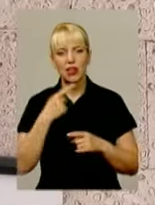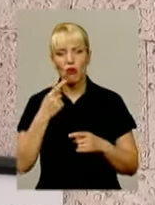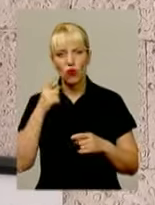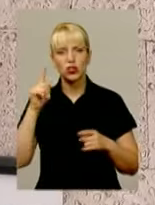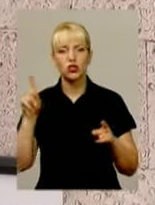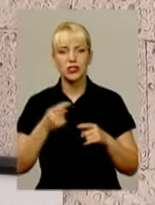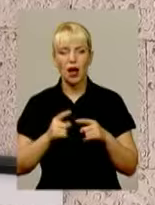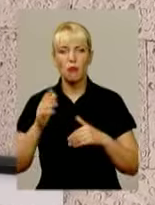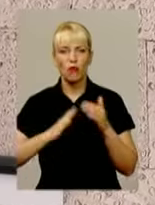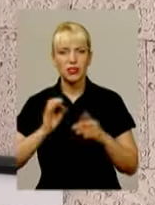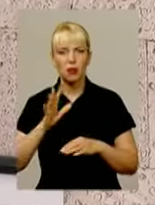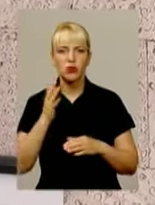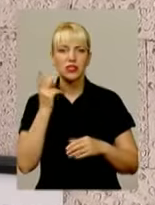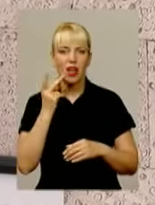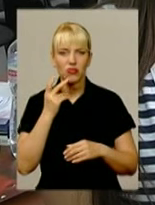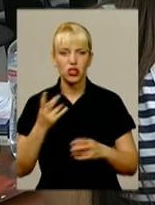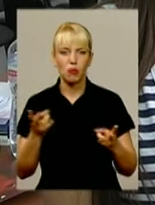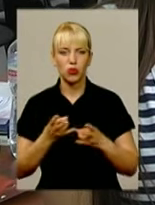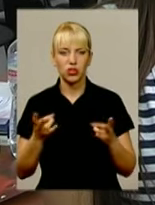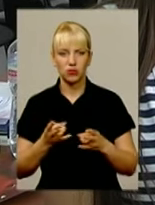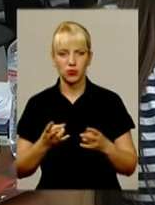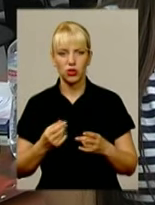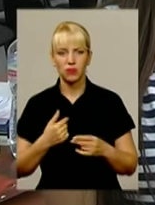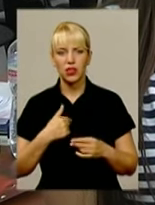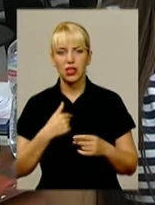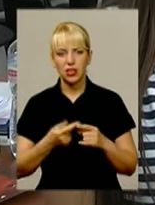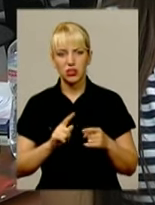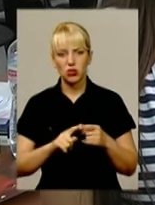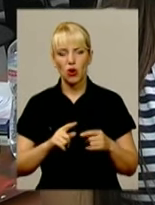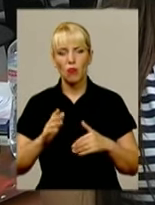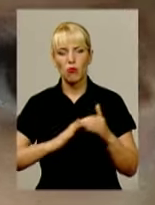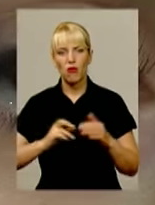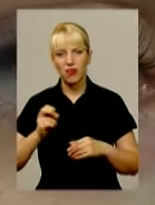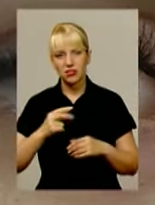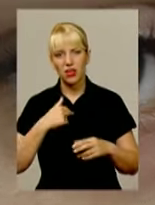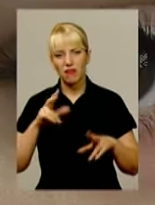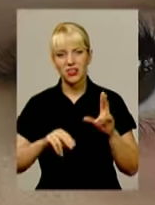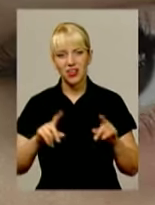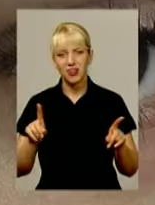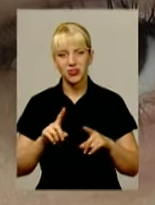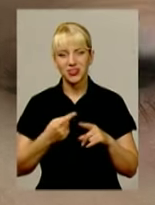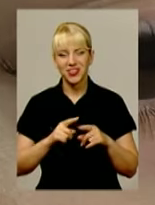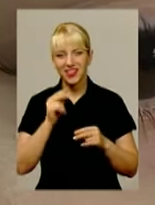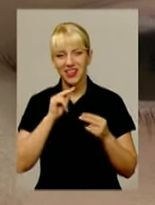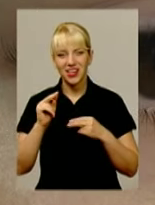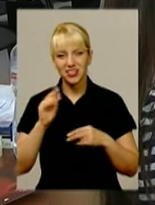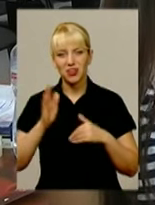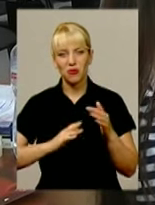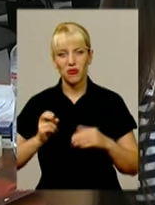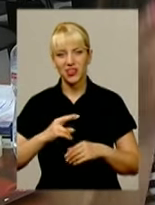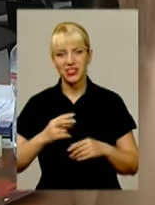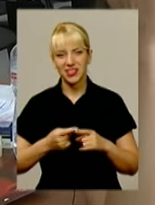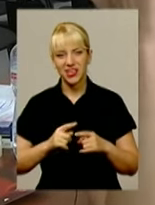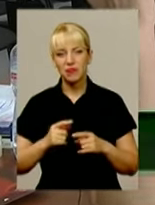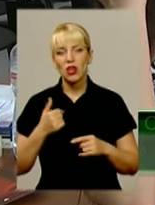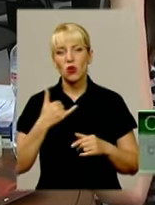професія завжди буде актуальною і потрібною. Я вибрала цю професію, бо я вважаю, що це найкраща професія. Так